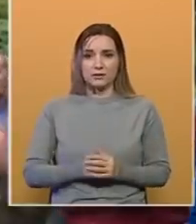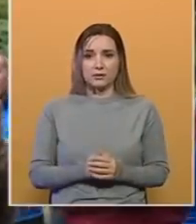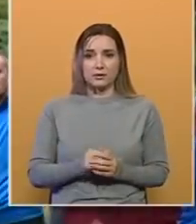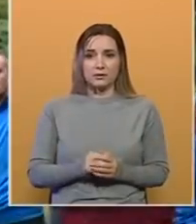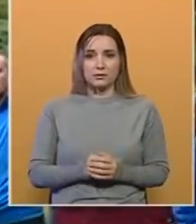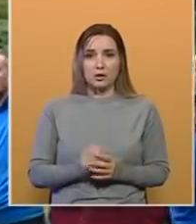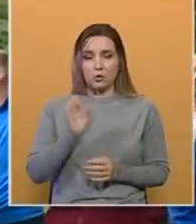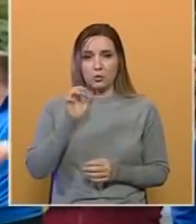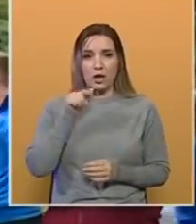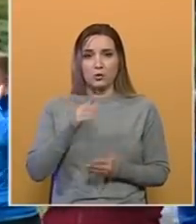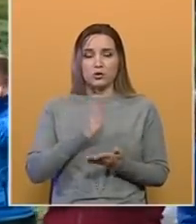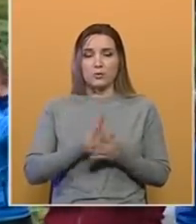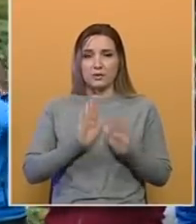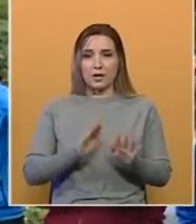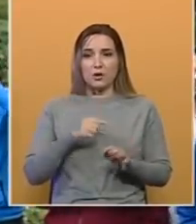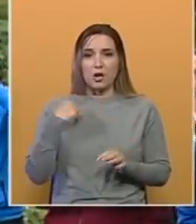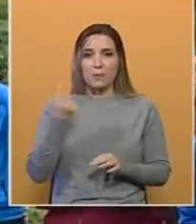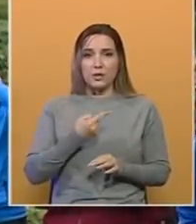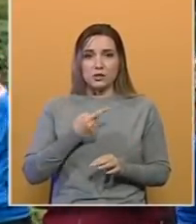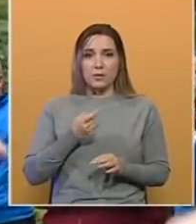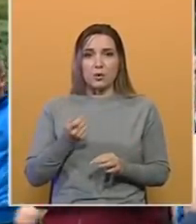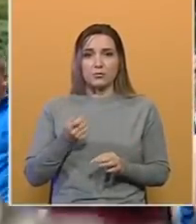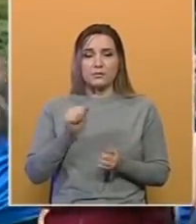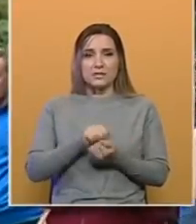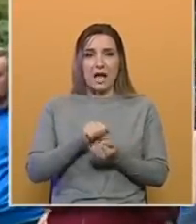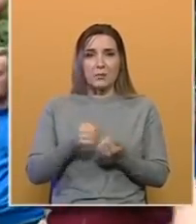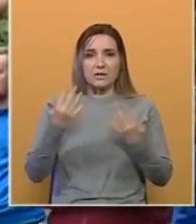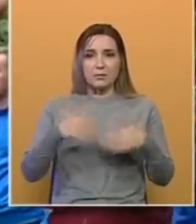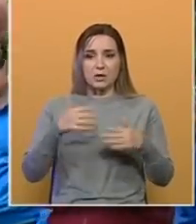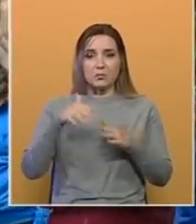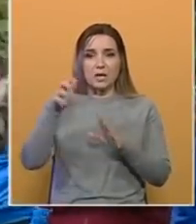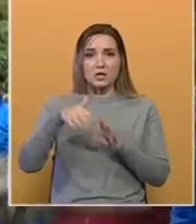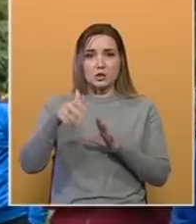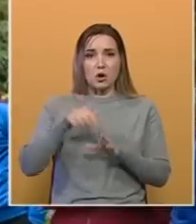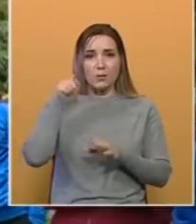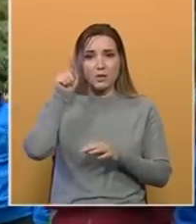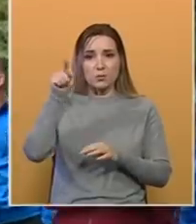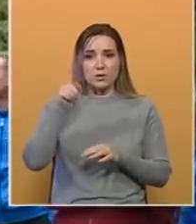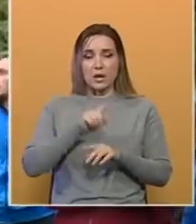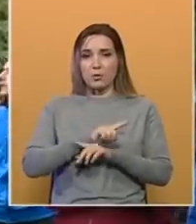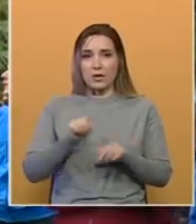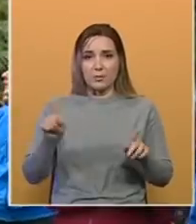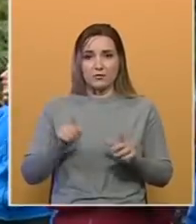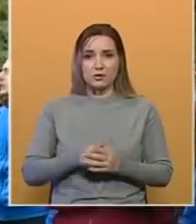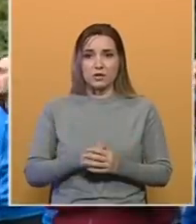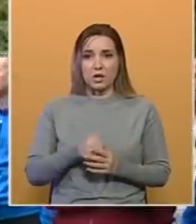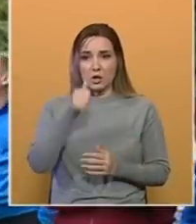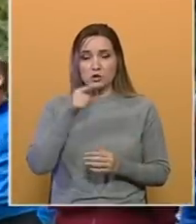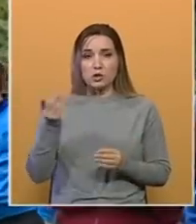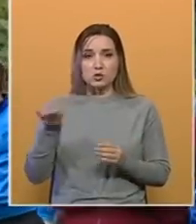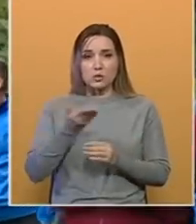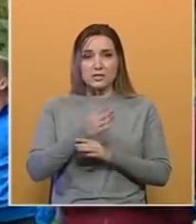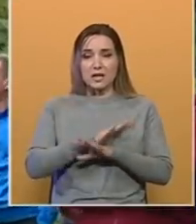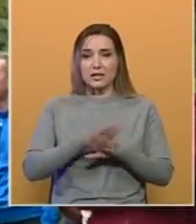nula i to će biti ako mog da. Mi ćemo iznajmit mašinu, iskopat ćemo gore u ribljove glavi, nema više. I ono što su isjekli,